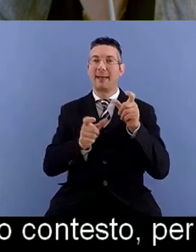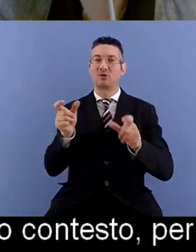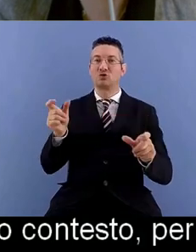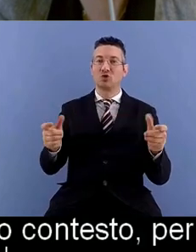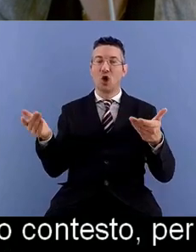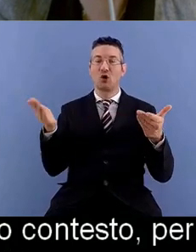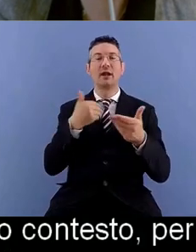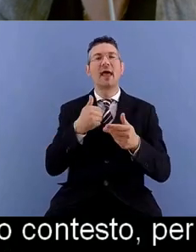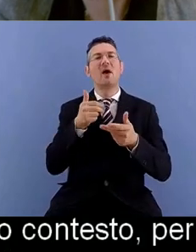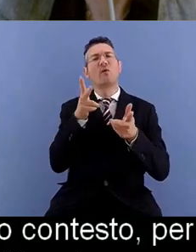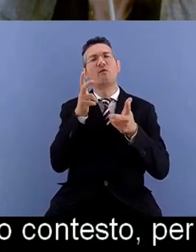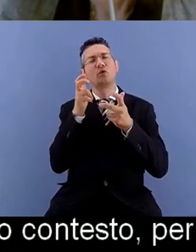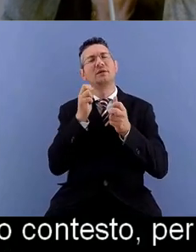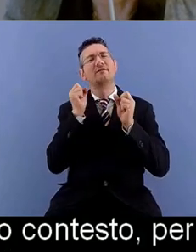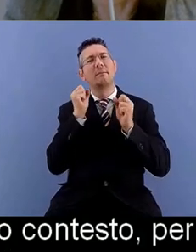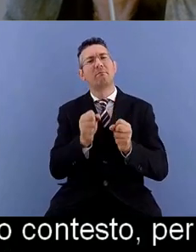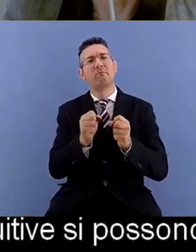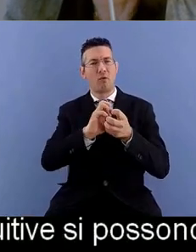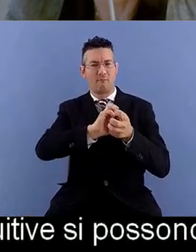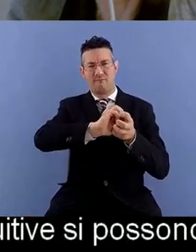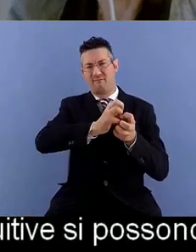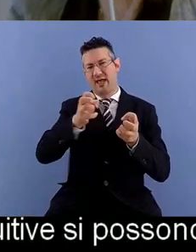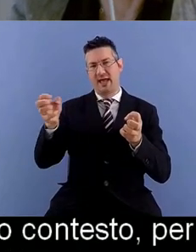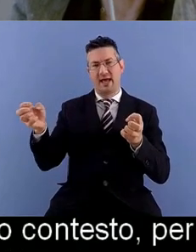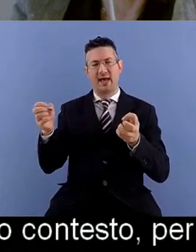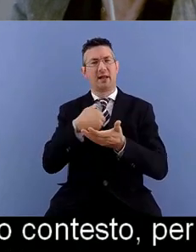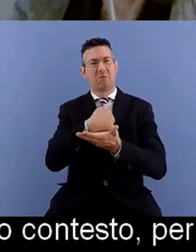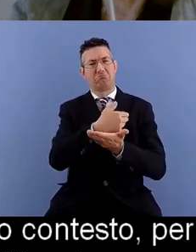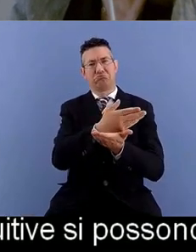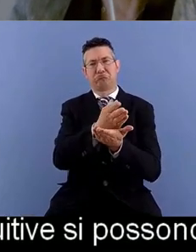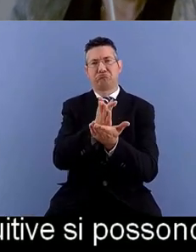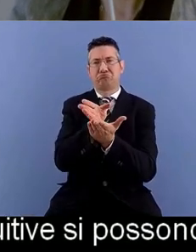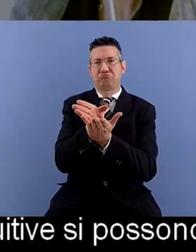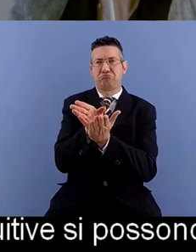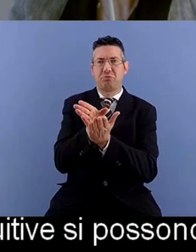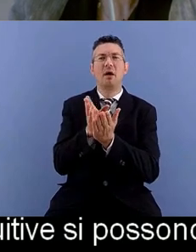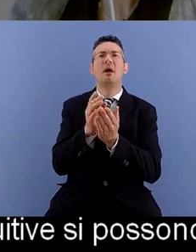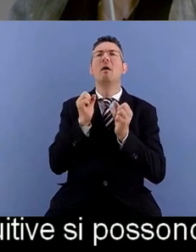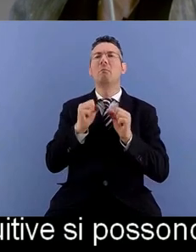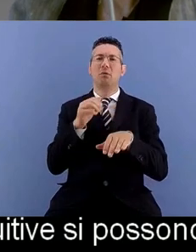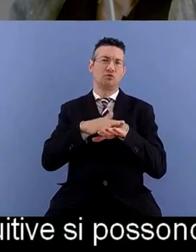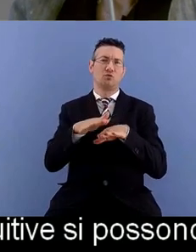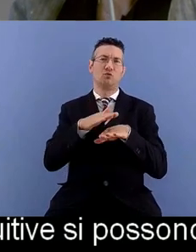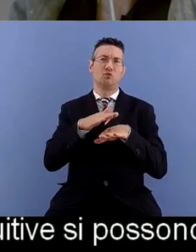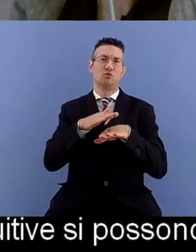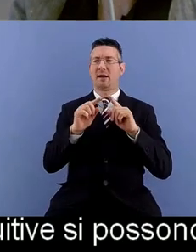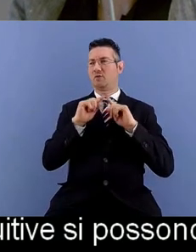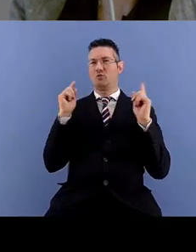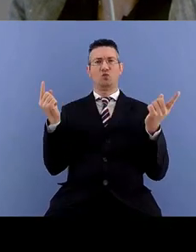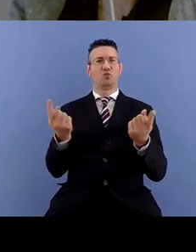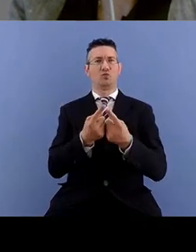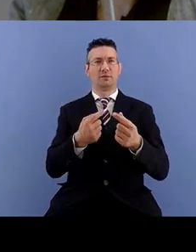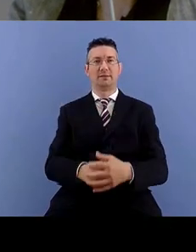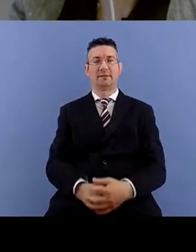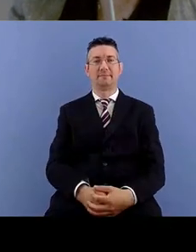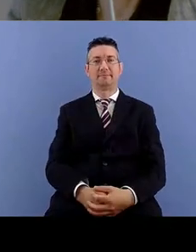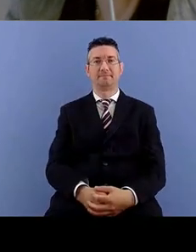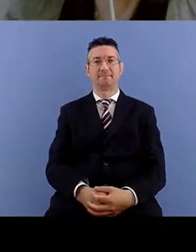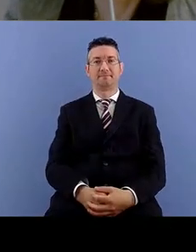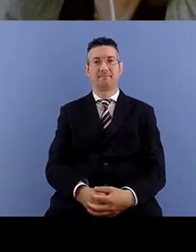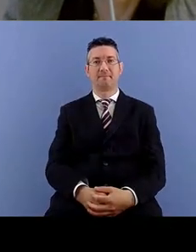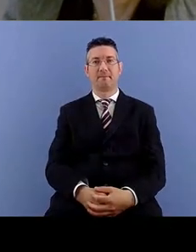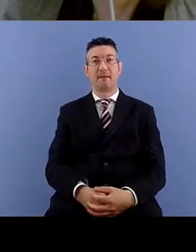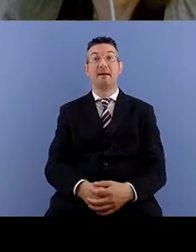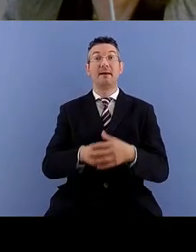ampliare possono essere utilizzate da tutti questo questo ci spiega anche la stretta